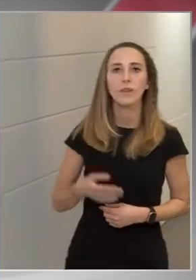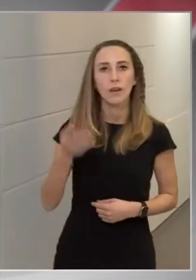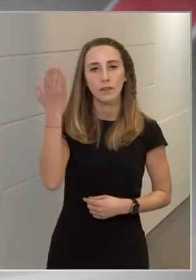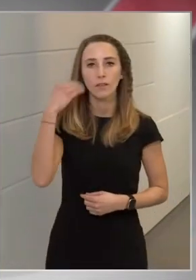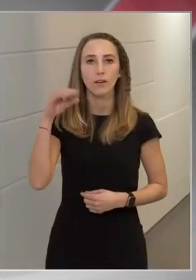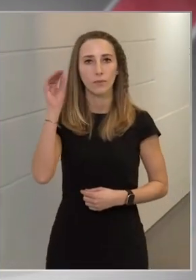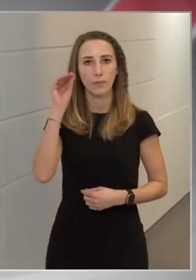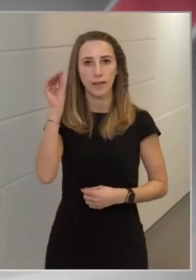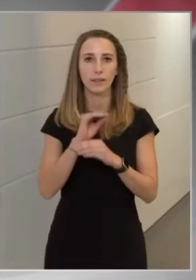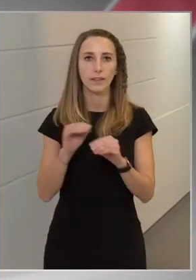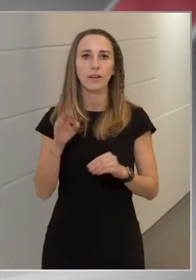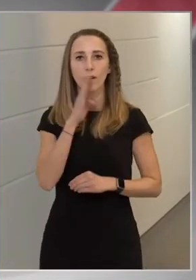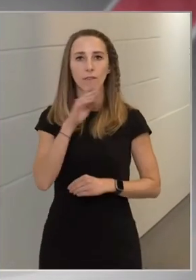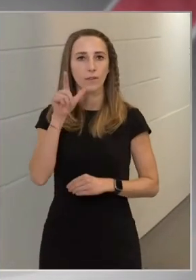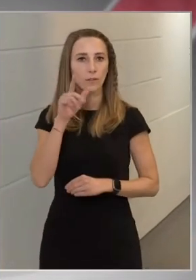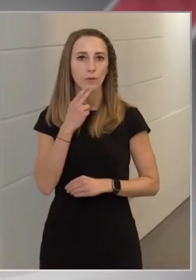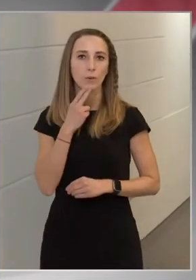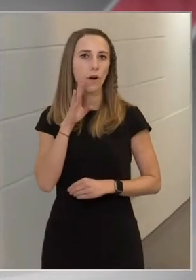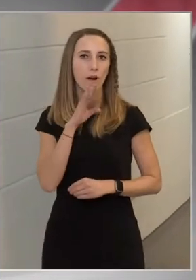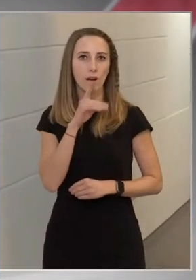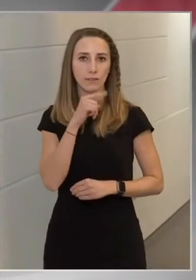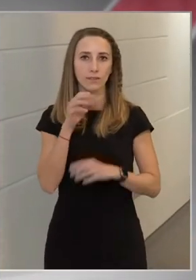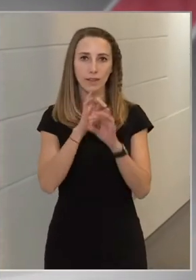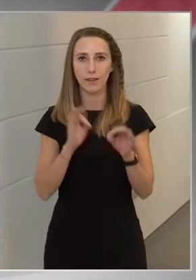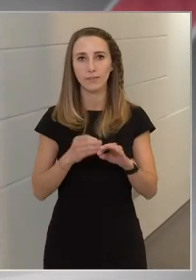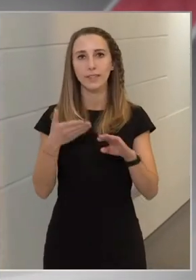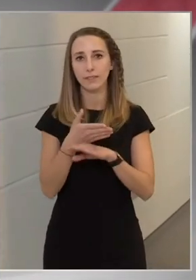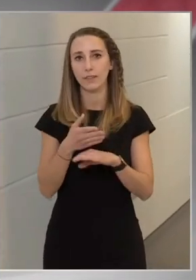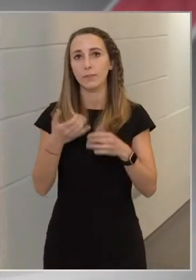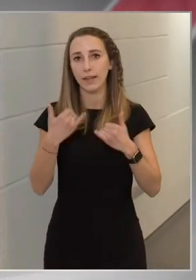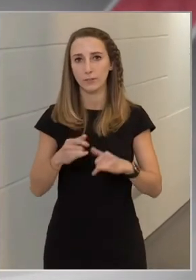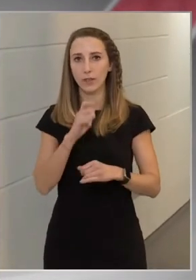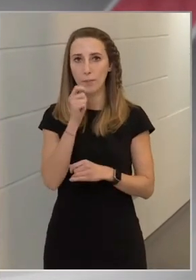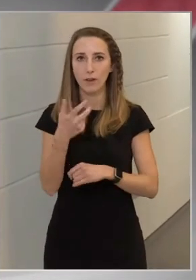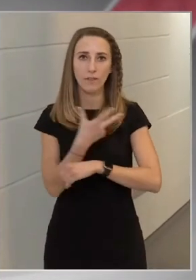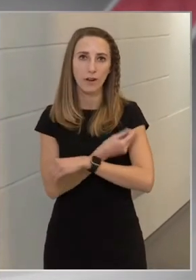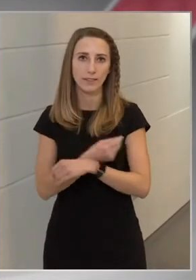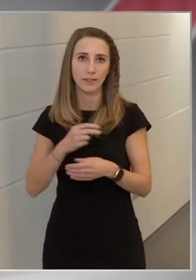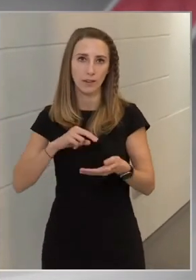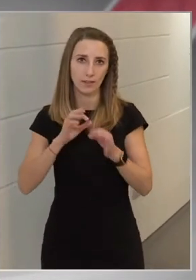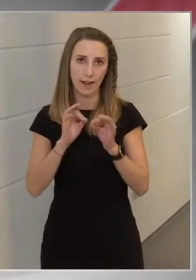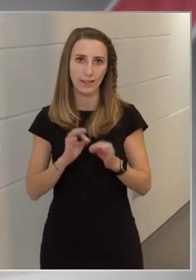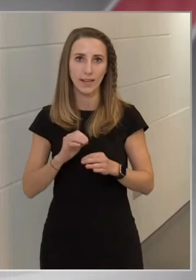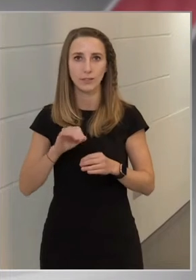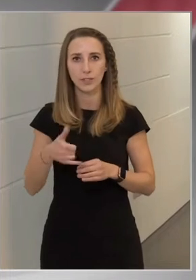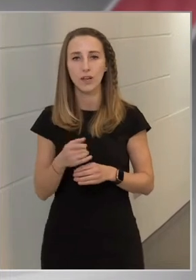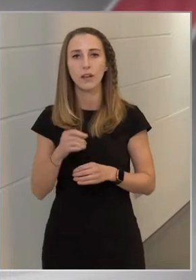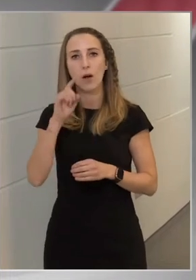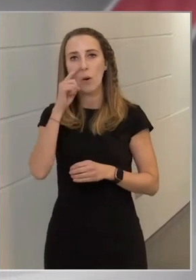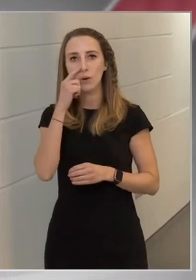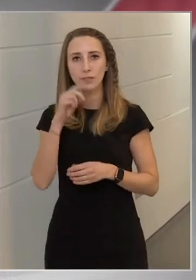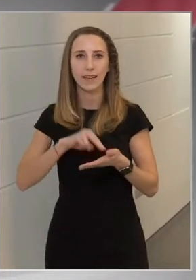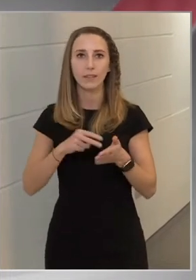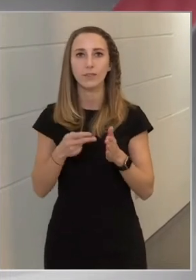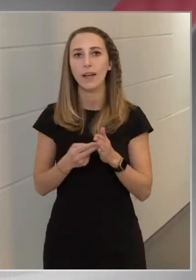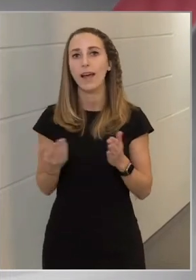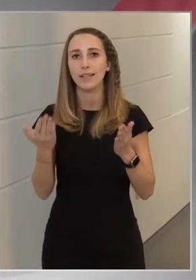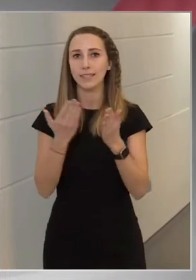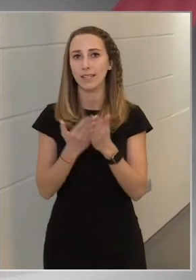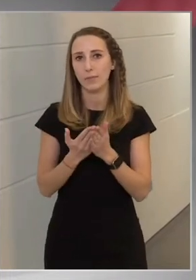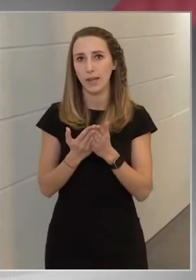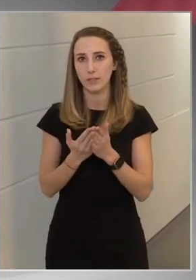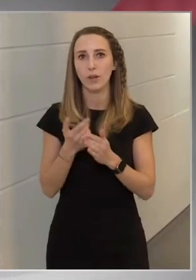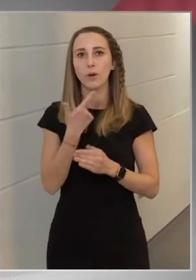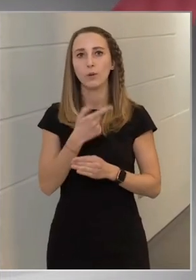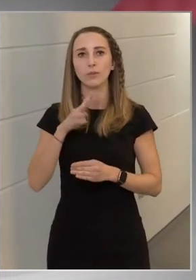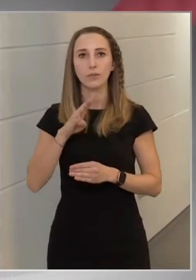a Fluart Kft. révén megindulhat a magyar vakcinagyártás is. Az orosz technológiával ehhez képest az orosz nagykövetség kereskedelmi ataséja a